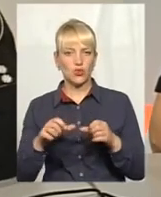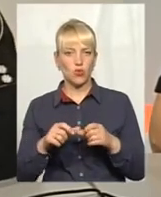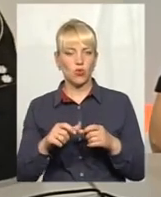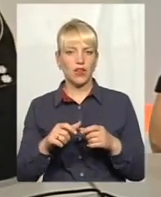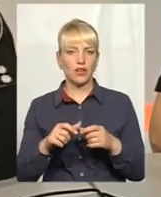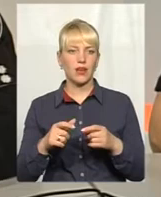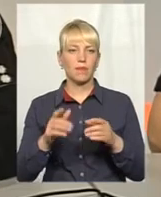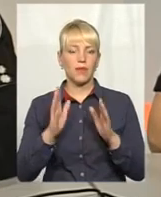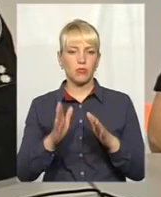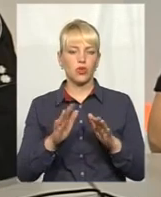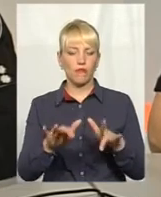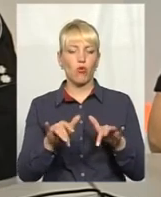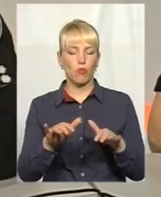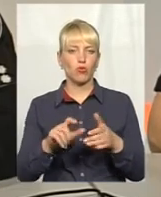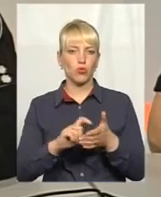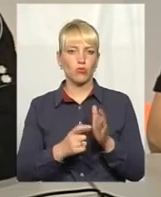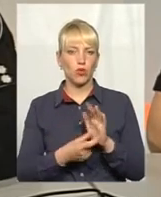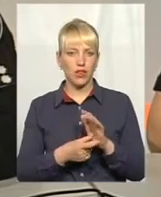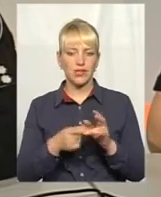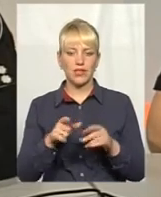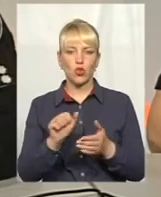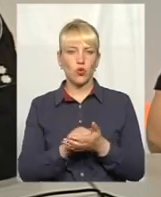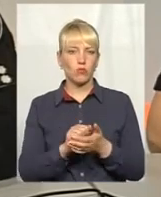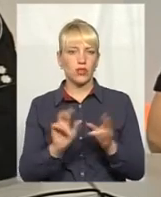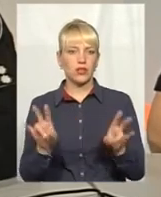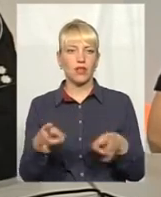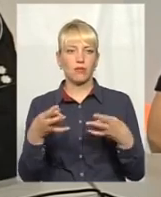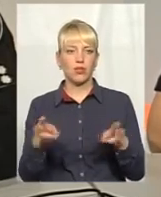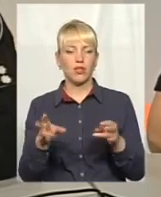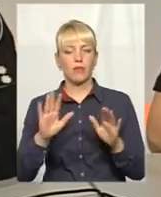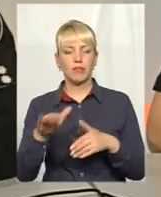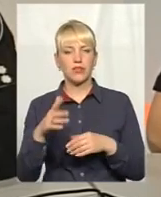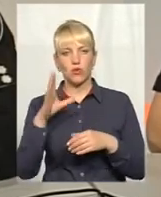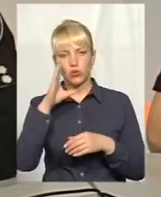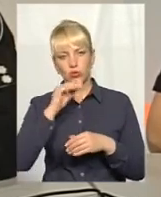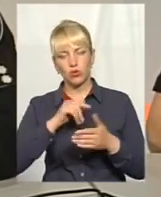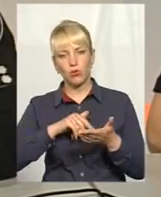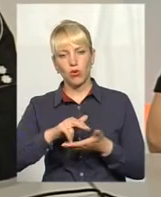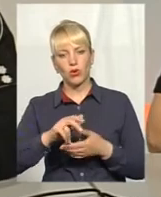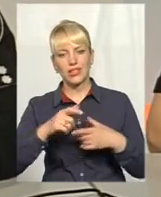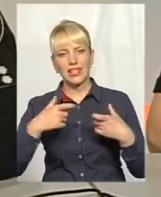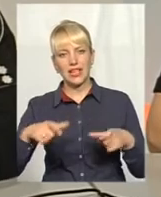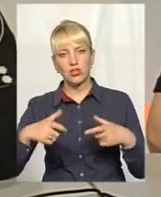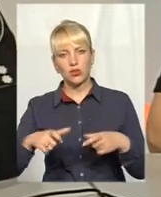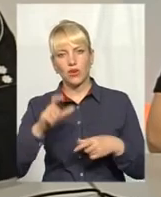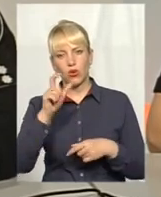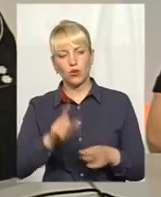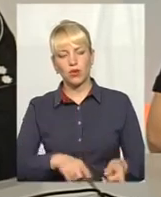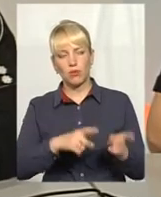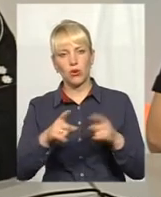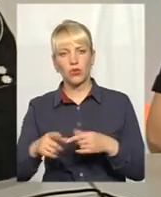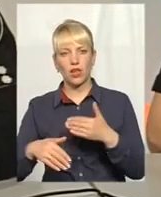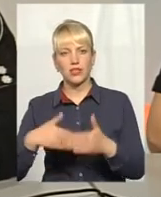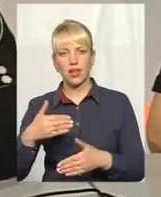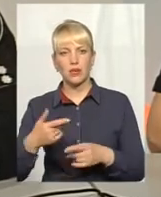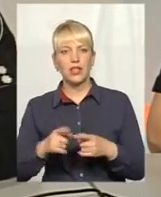в комп'ютерному класі, тобто, документів не потрібно. Після успішного проходження тестування людина переходить в наступний етап, це